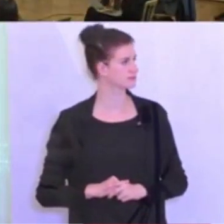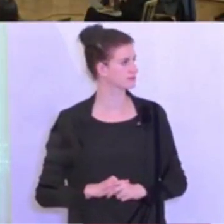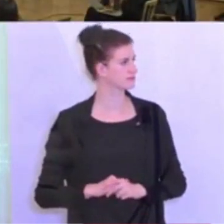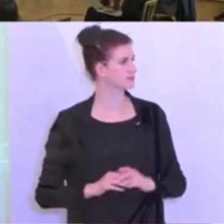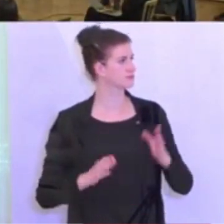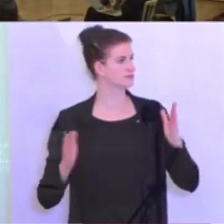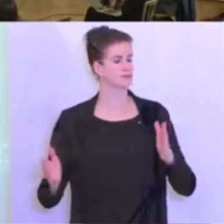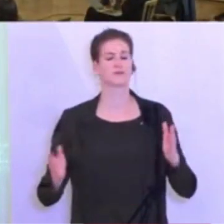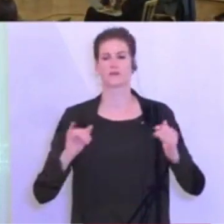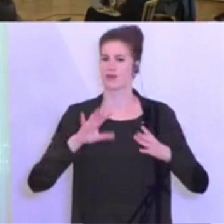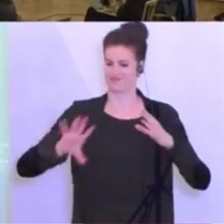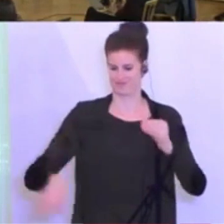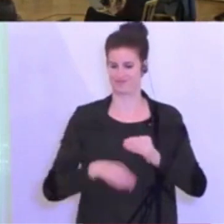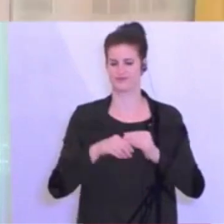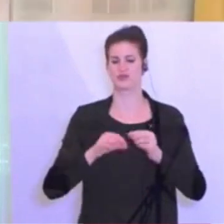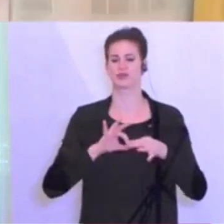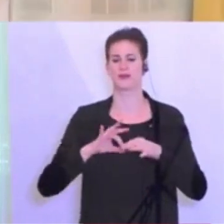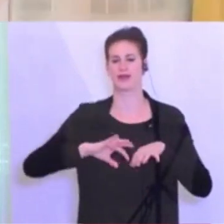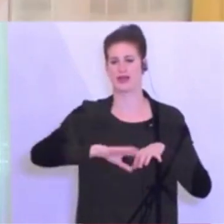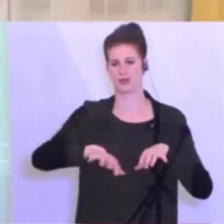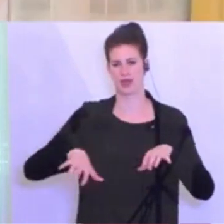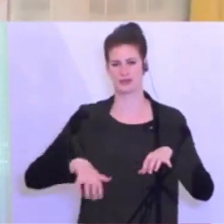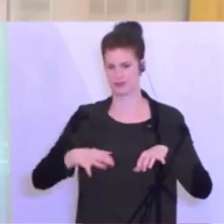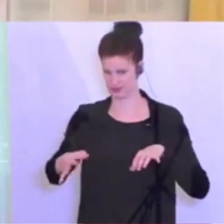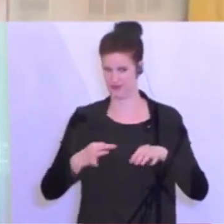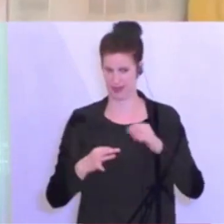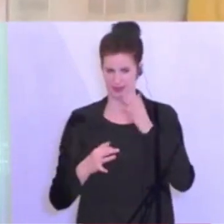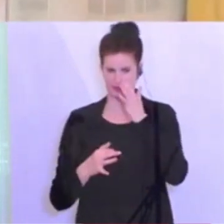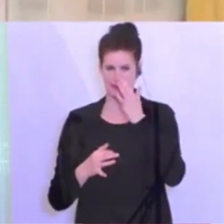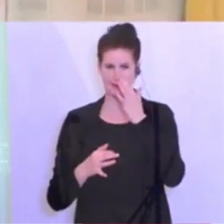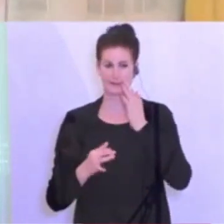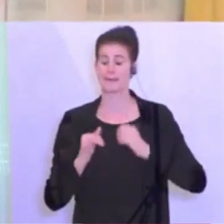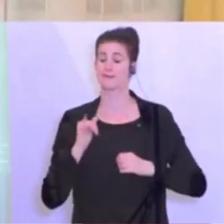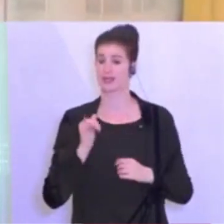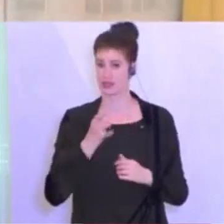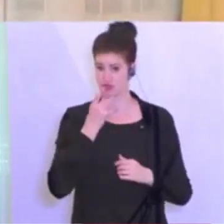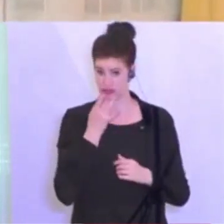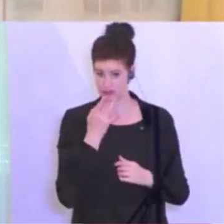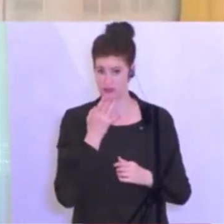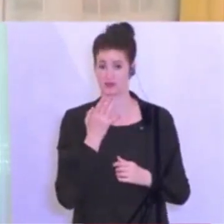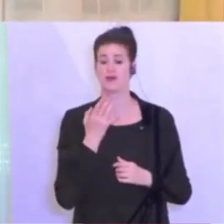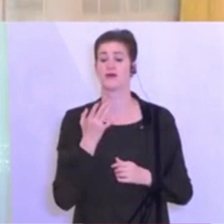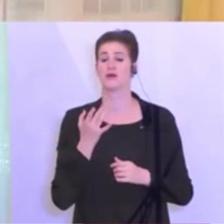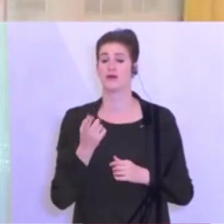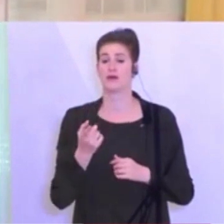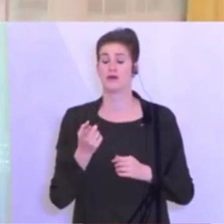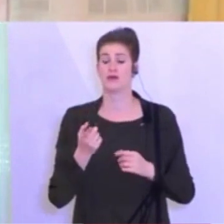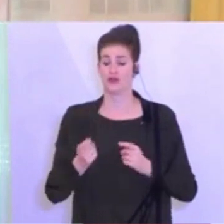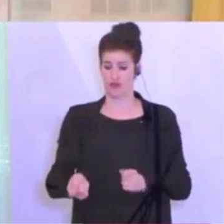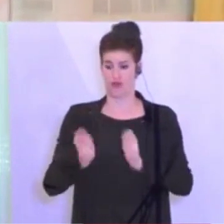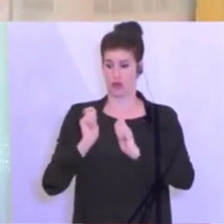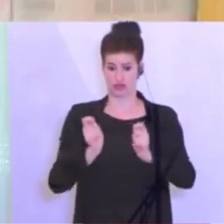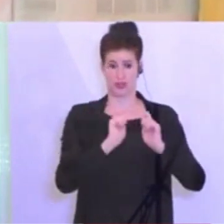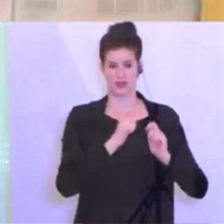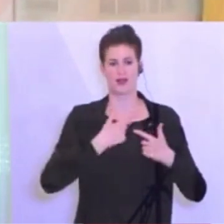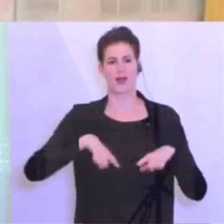was die Regionalisierung betrifft. Das war die zweite Frage, die von Ihnen gekommen ist. Ja, es ist so. Wir haben versucht, die Lockerungsvorschläge, die